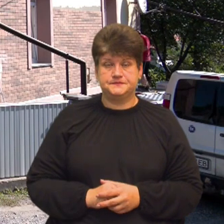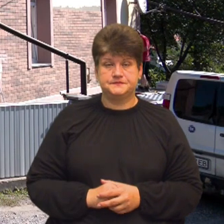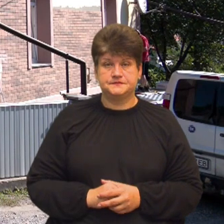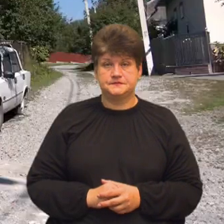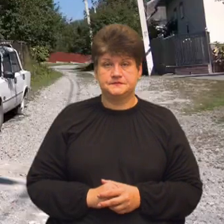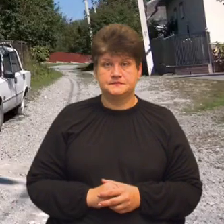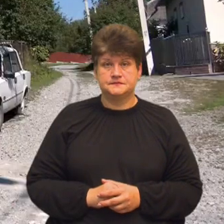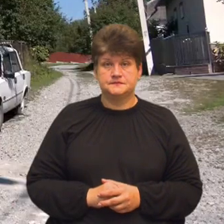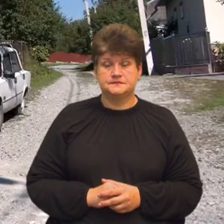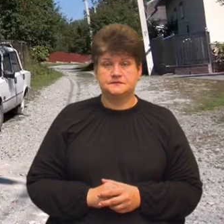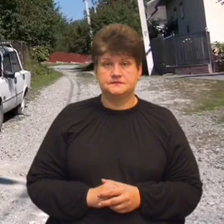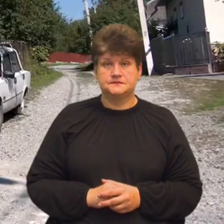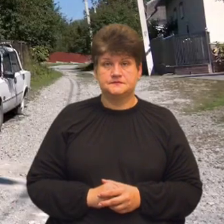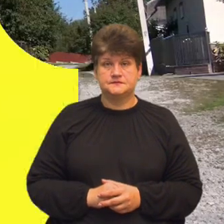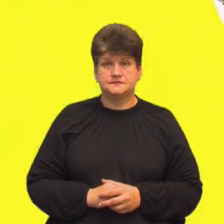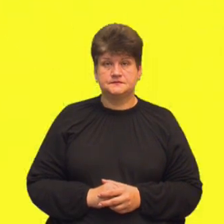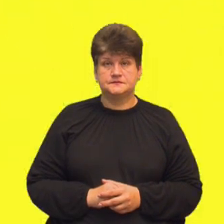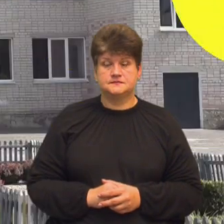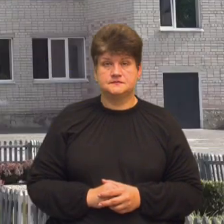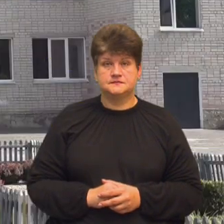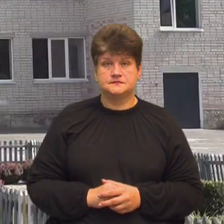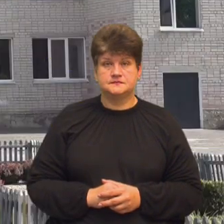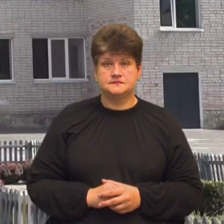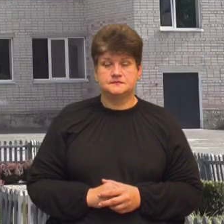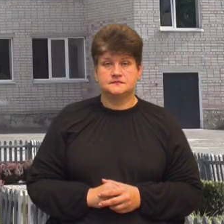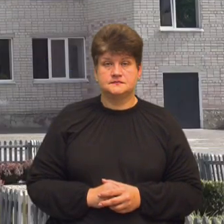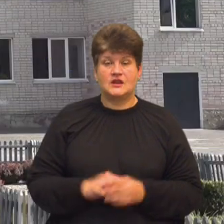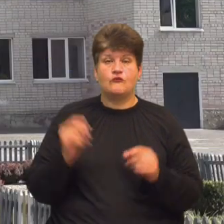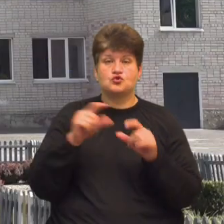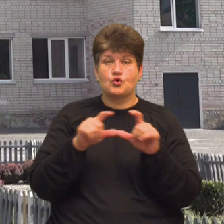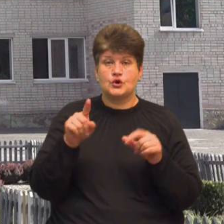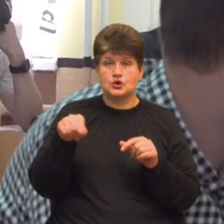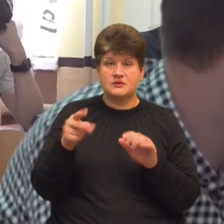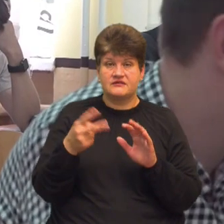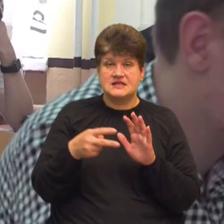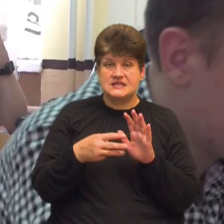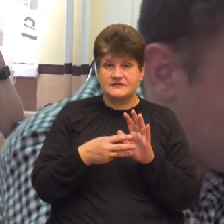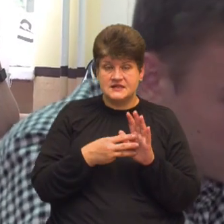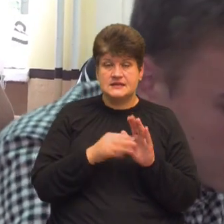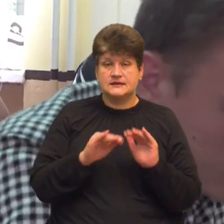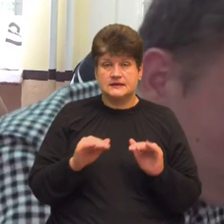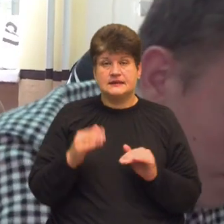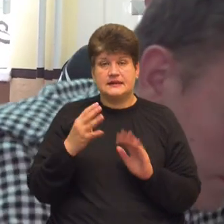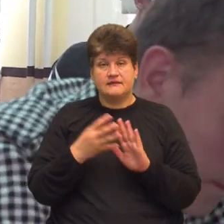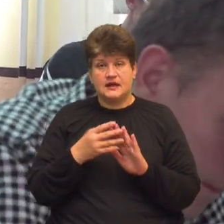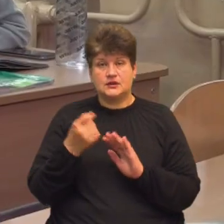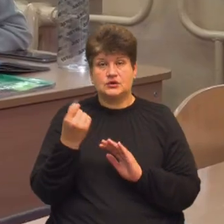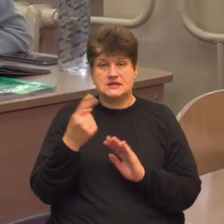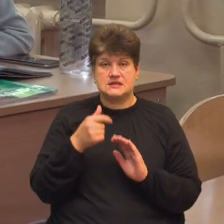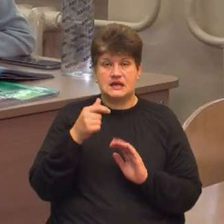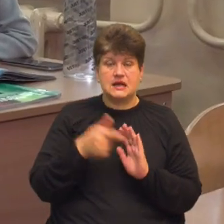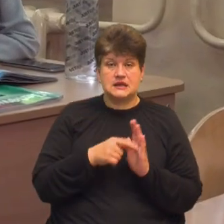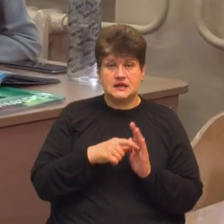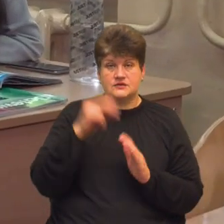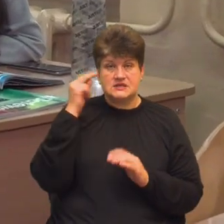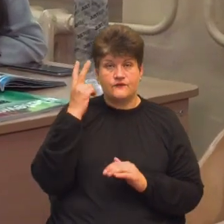Суспільне новини, Тернопільщина. У школі номер 28 учні 9-11 класів і тепер навчаються за